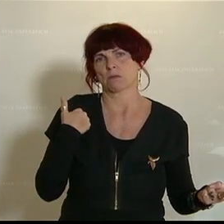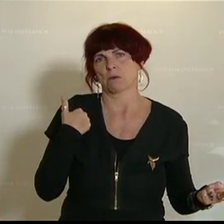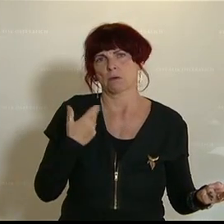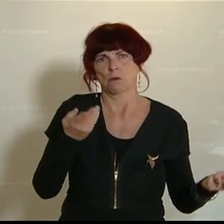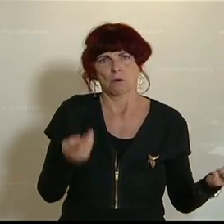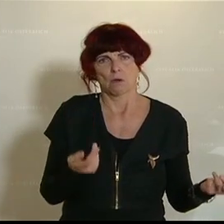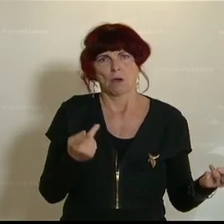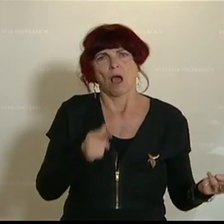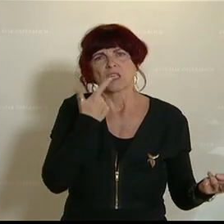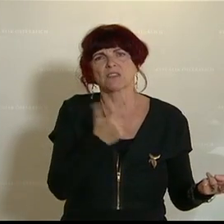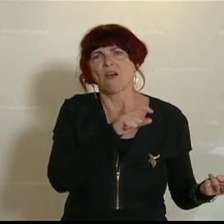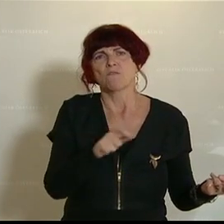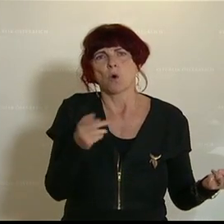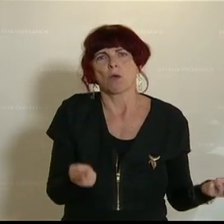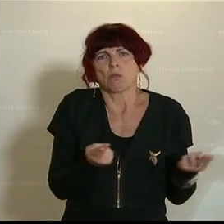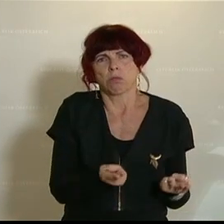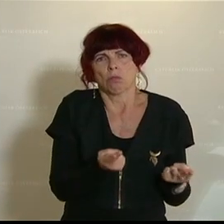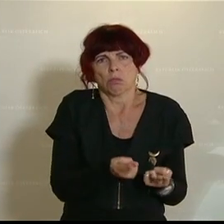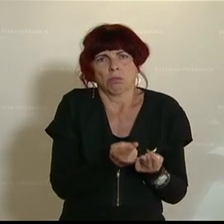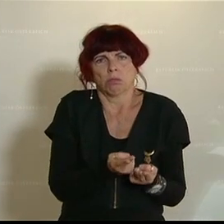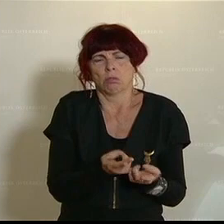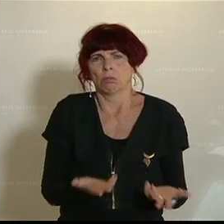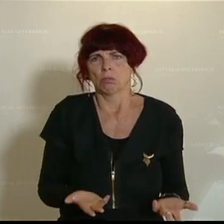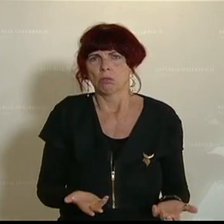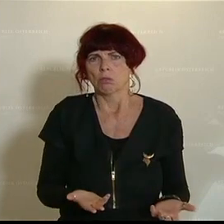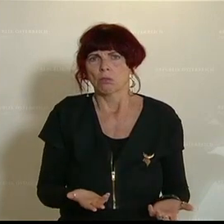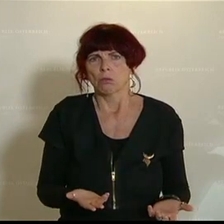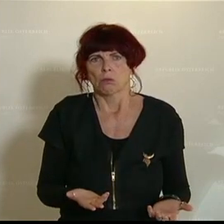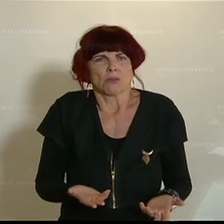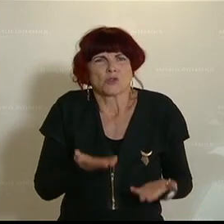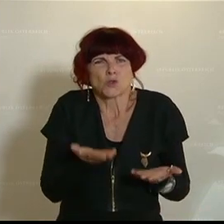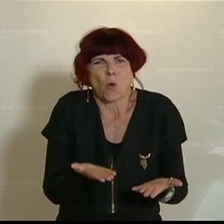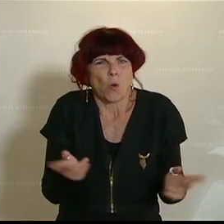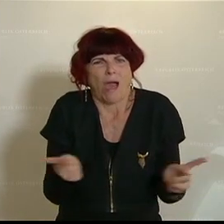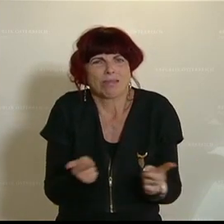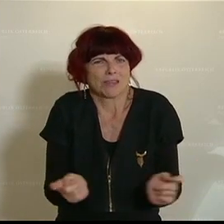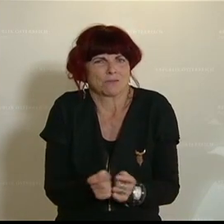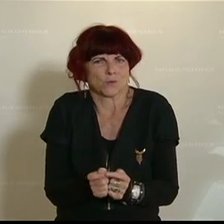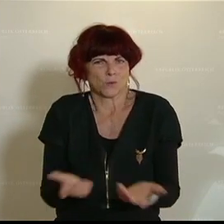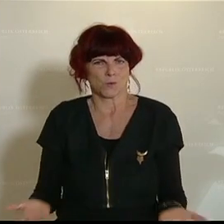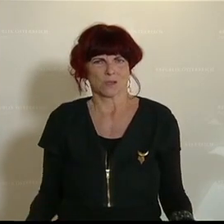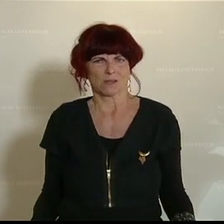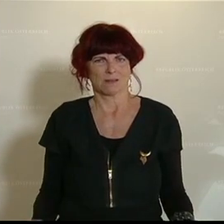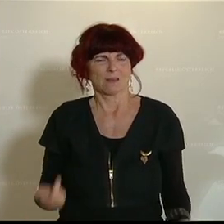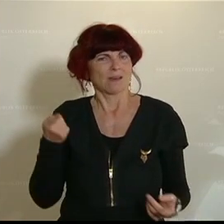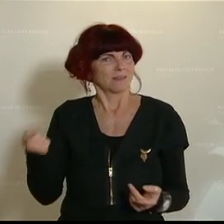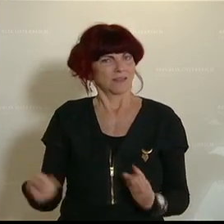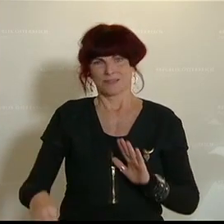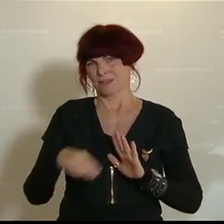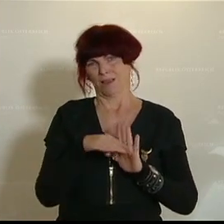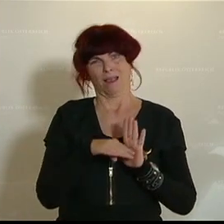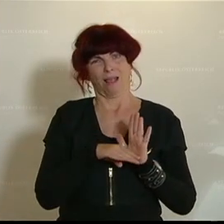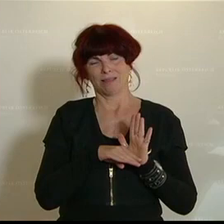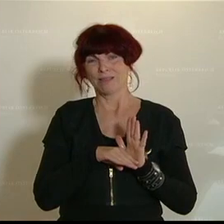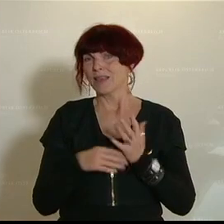an. Also was soll denn das? Also das ist ja lächerlich. Das kann ja nicht funktionieren. Also das sind Vorgaben, die einfach in der